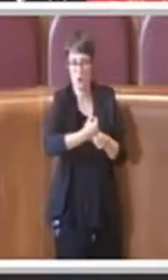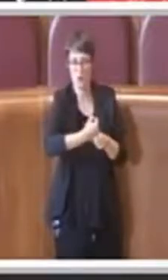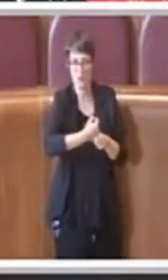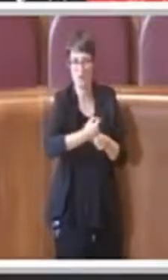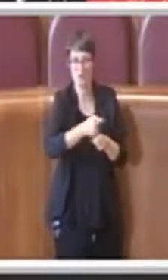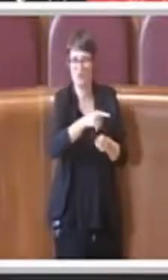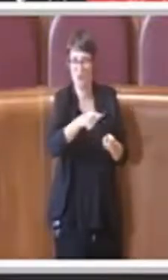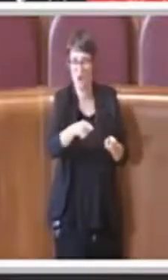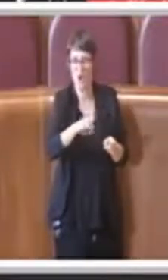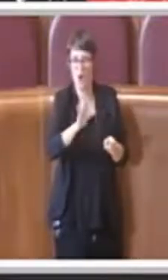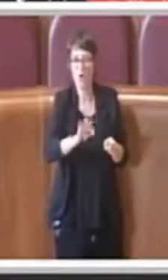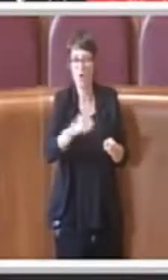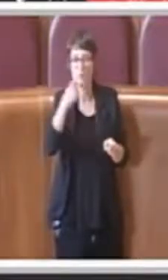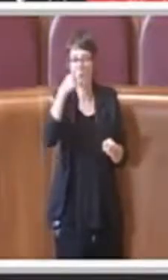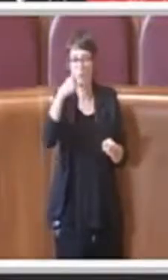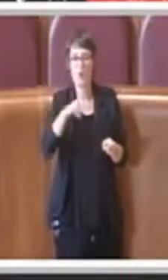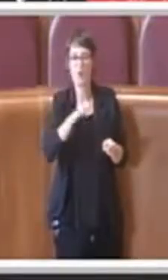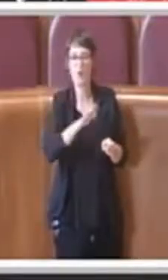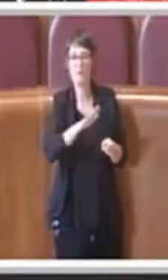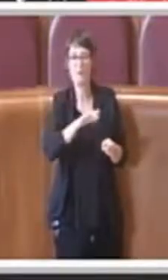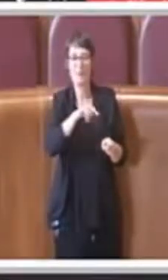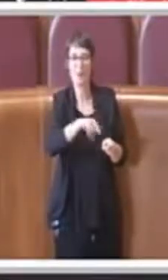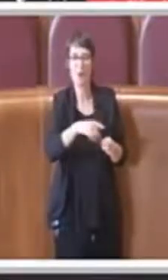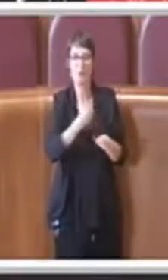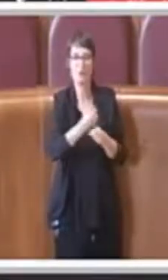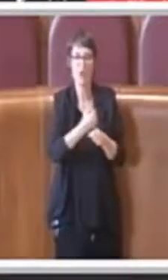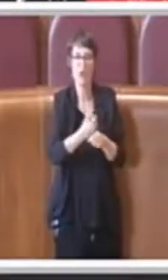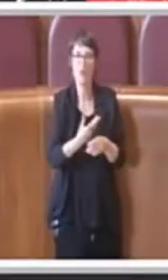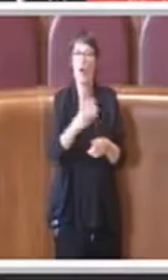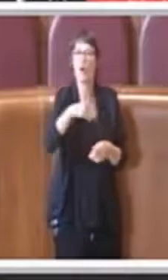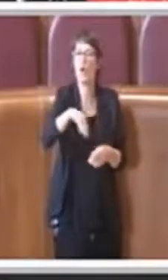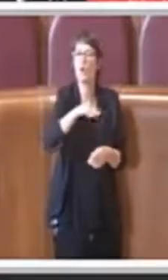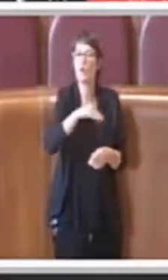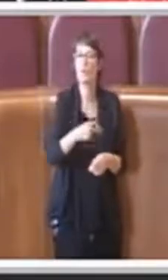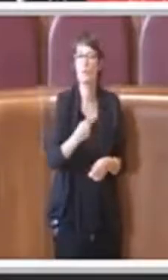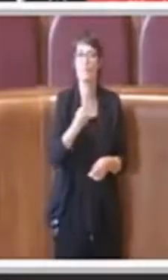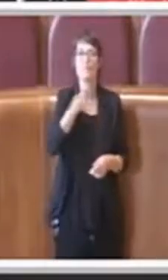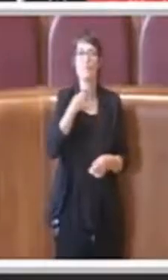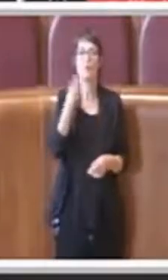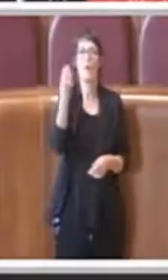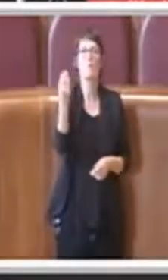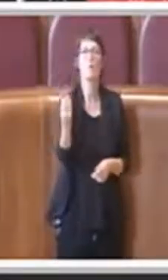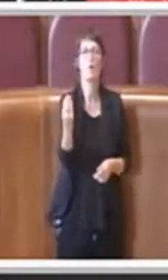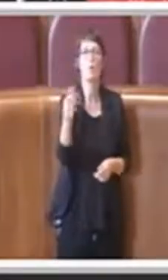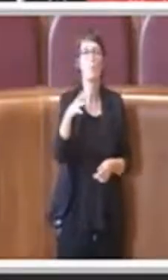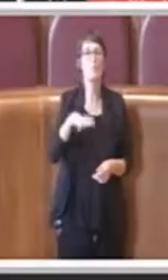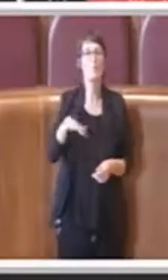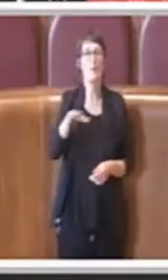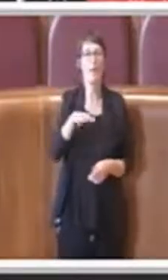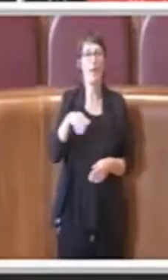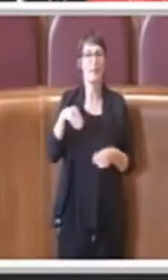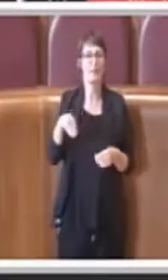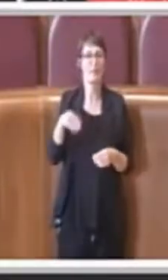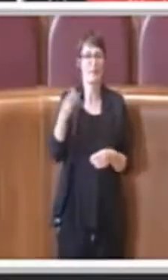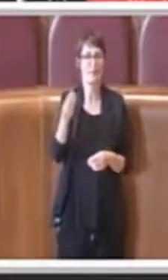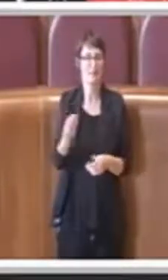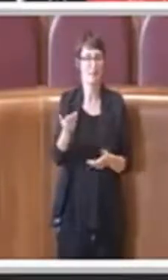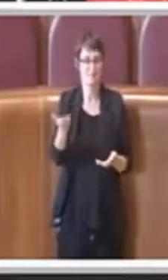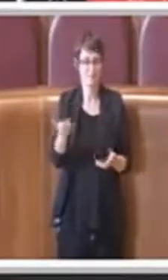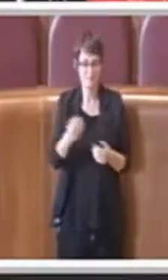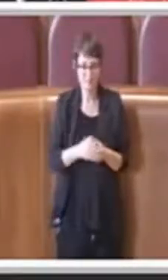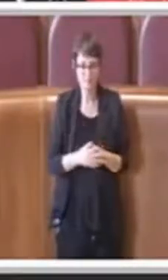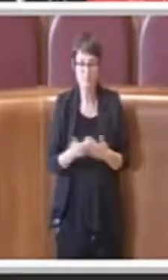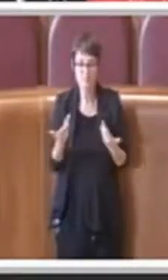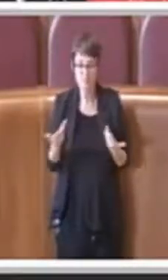effettuano, lo fanno davanti ai monumenti o proprio in prossimità dei monumenti. Ecco, a fronte dell'intervento del tavolo del decoro che